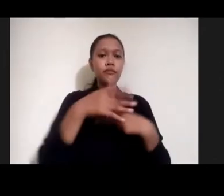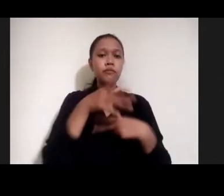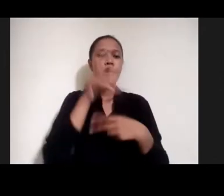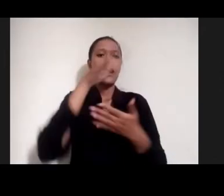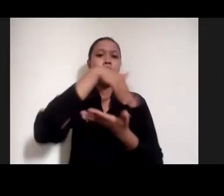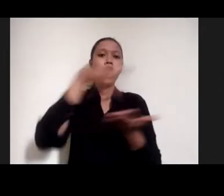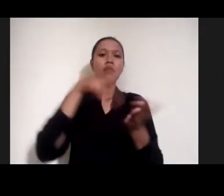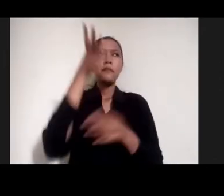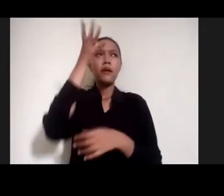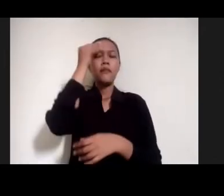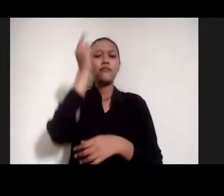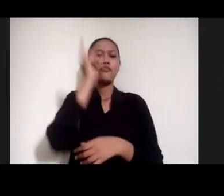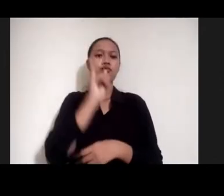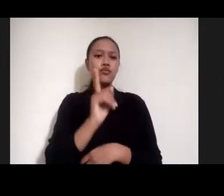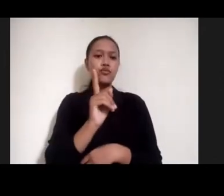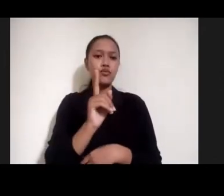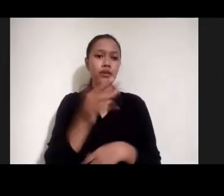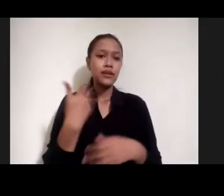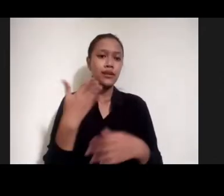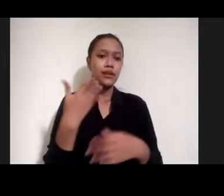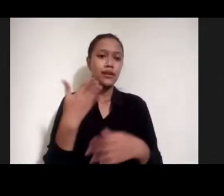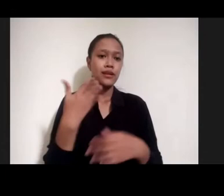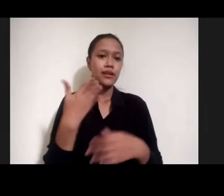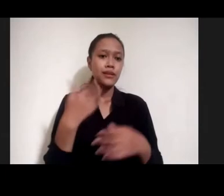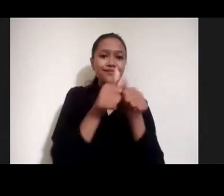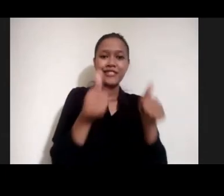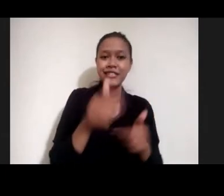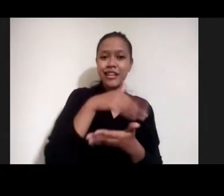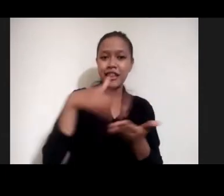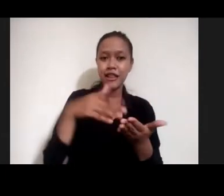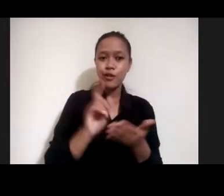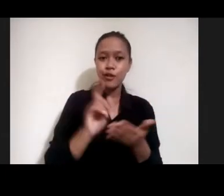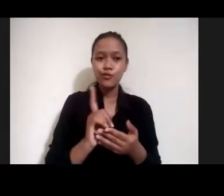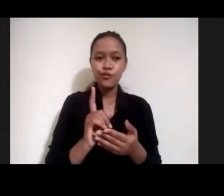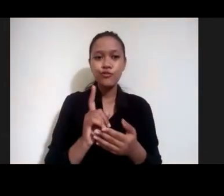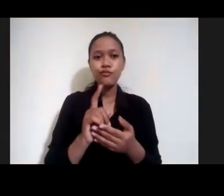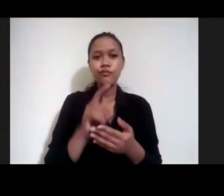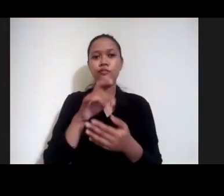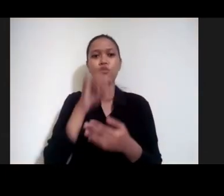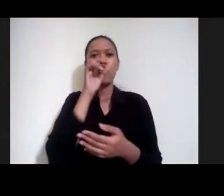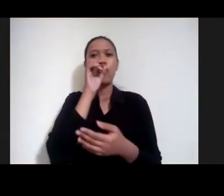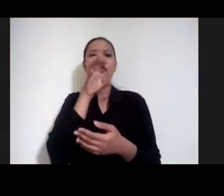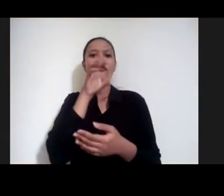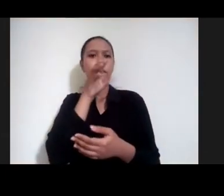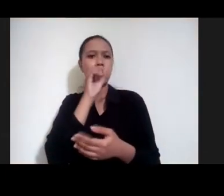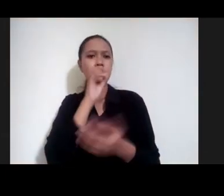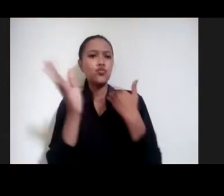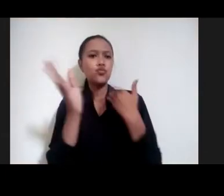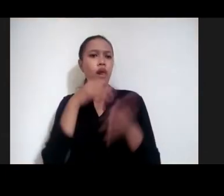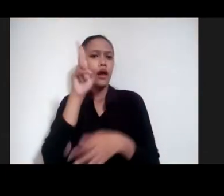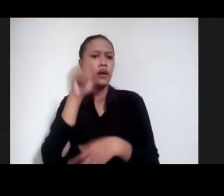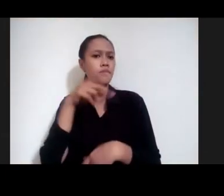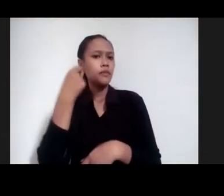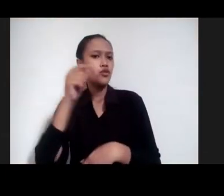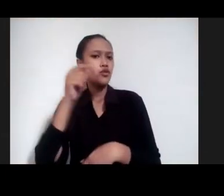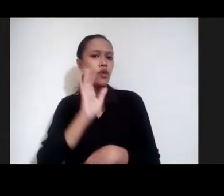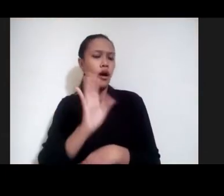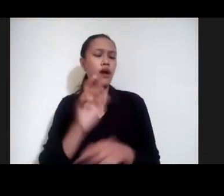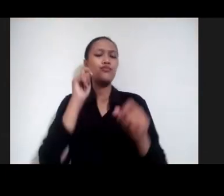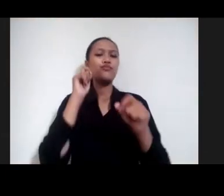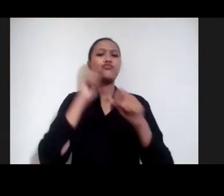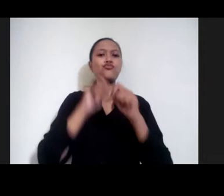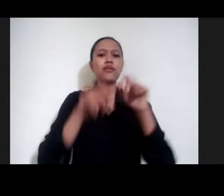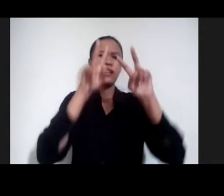Membersihkan Data Kita Memverifikasi Data Bikin Analisisnya